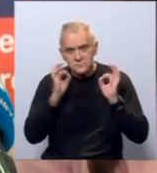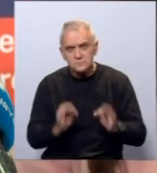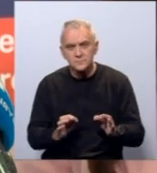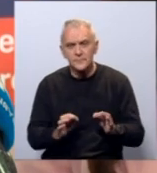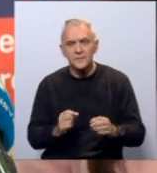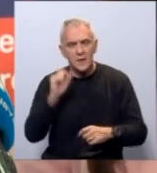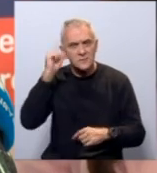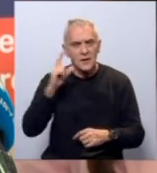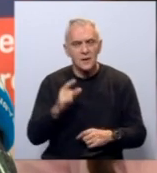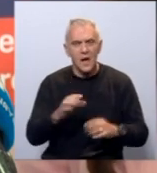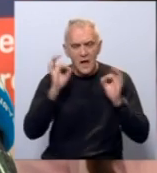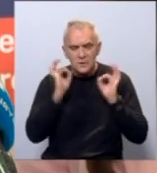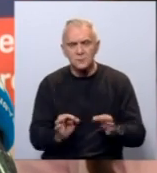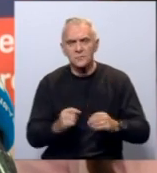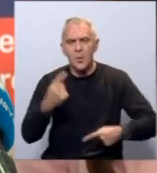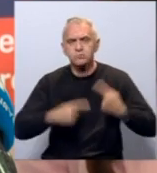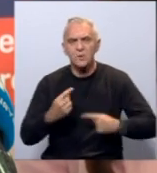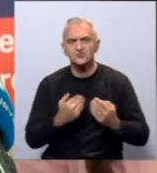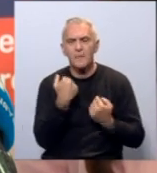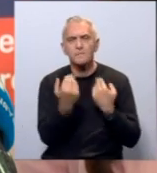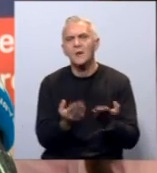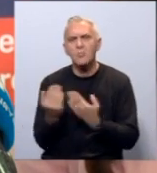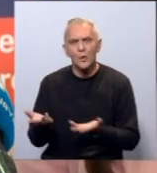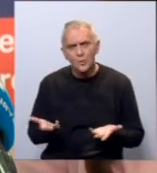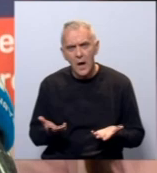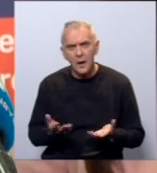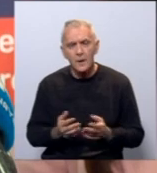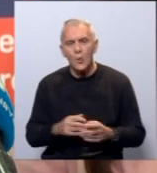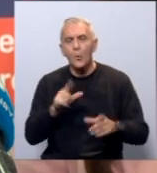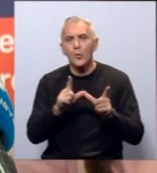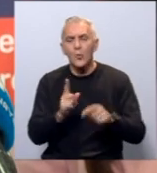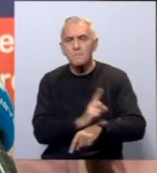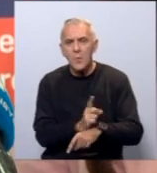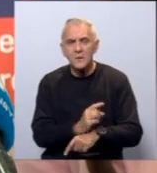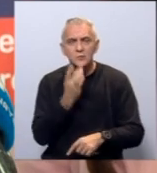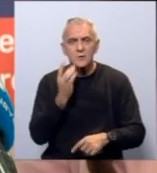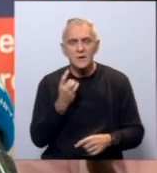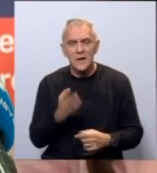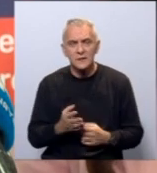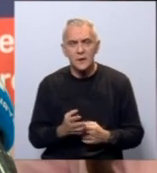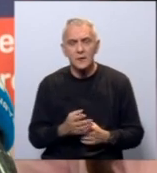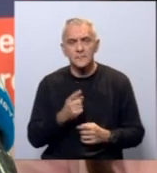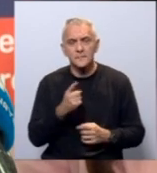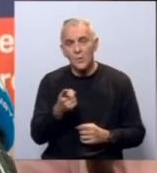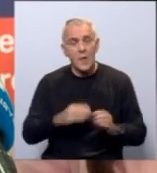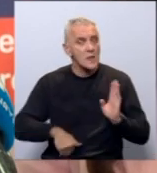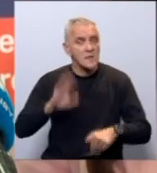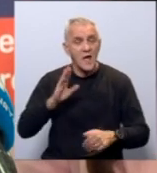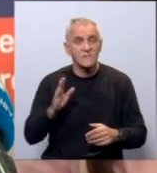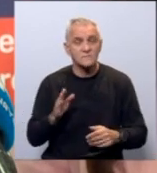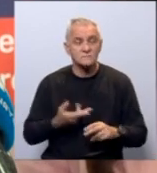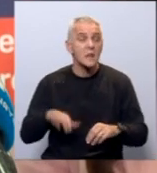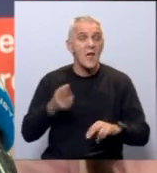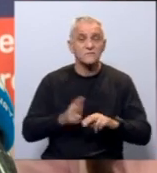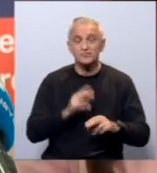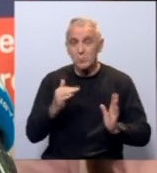ideje, konkretne političke preporuke upravo u trenutku kada su one, ja mislim, najpotrebnije, kada